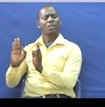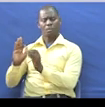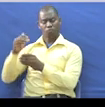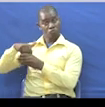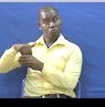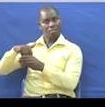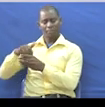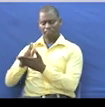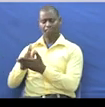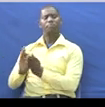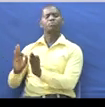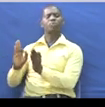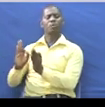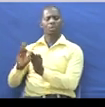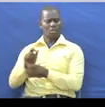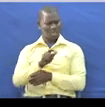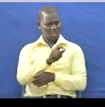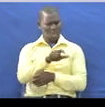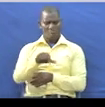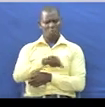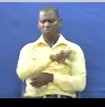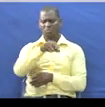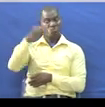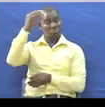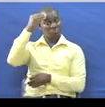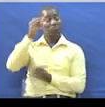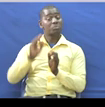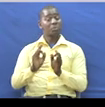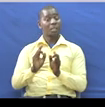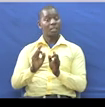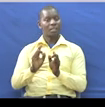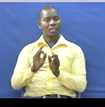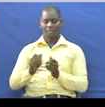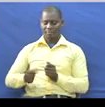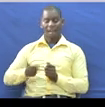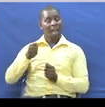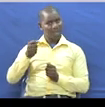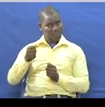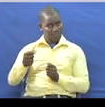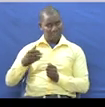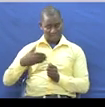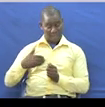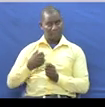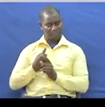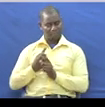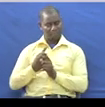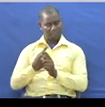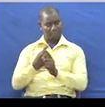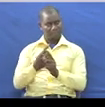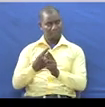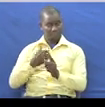Unaweleeka Kwa Hathira Au Kwa Hathira Lengwa Kuna Hatua Mbalimbali Ambazo Mfasili Natakiu Apitie